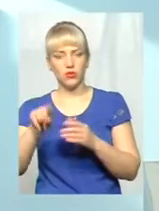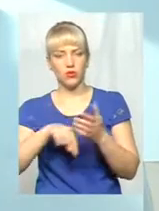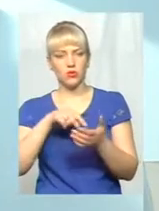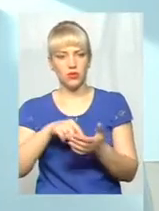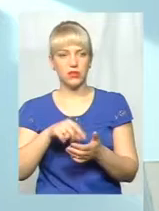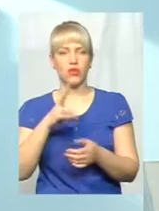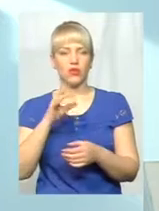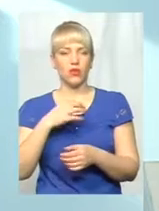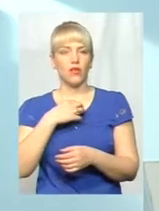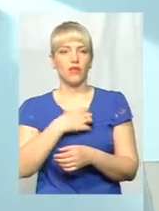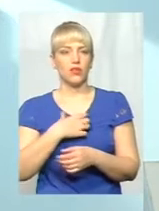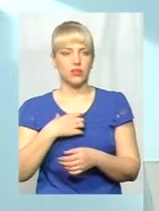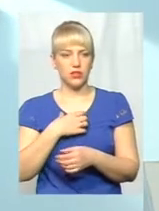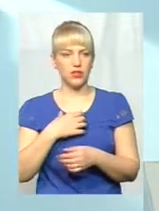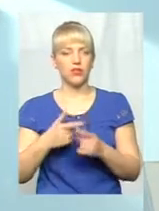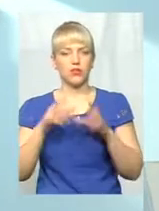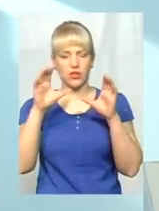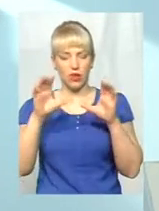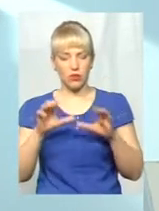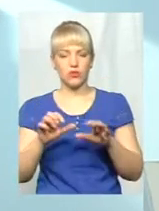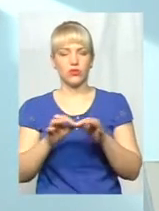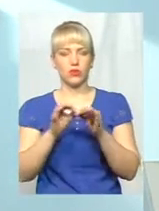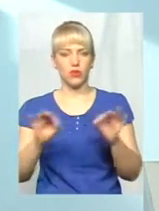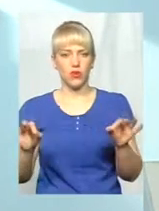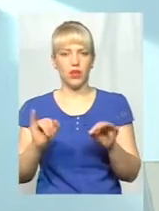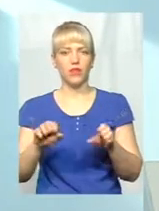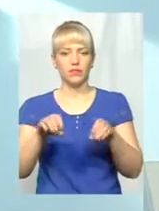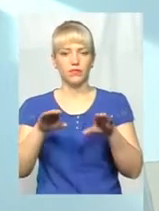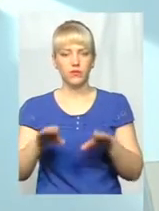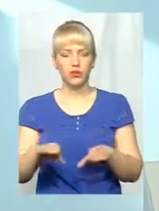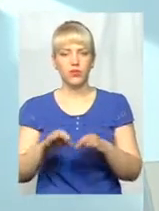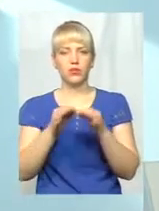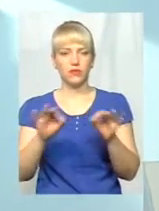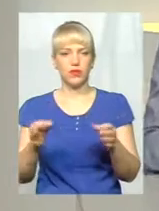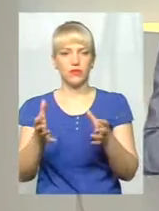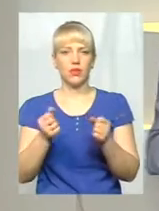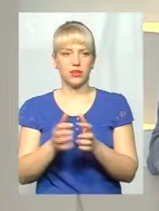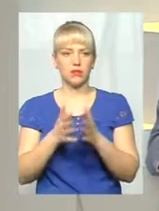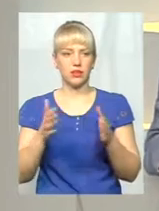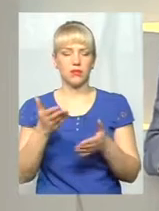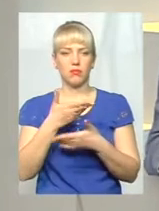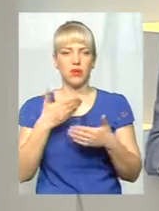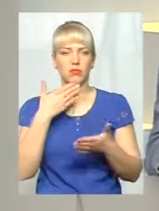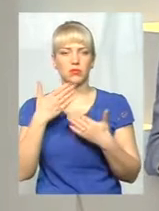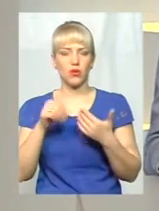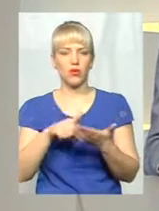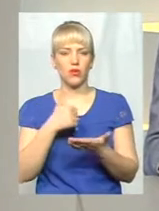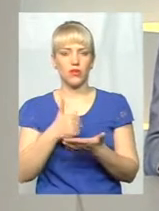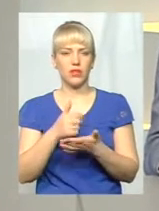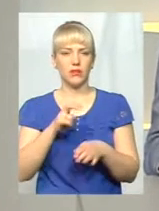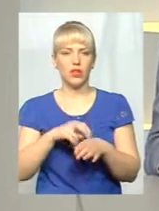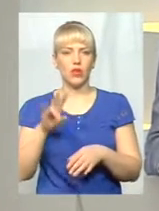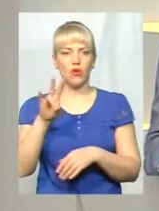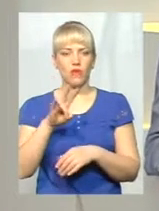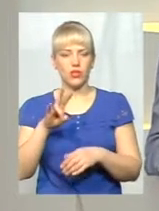можливо, закон дозволяє і постанова дозволяє брати більше. Ми поспілкувалися із головним лікарем Новоушицького